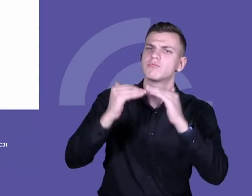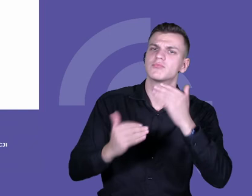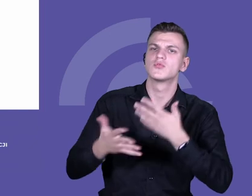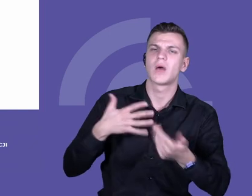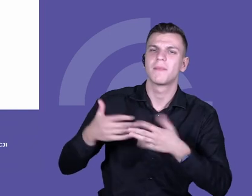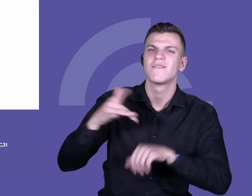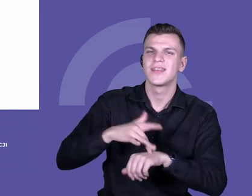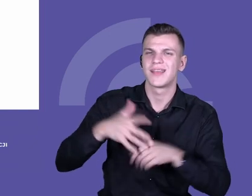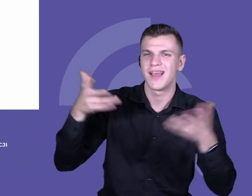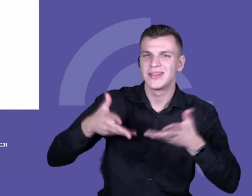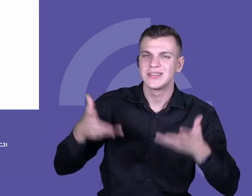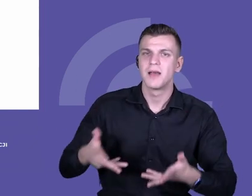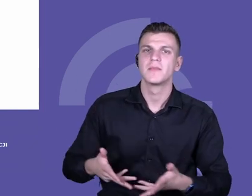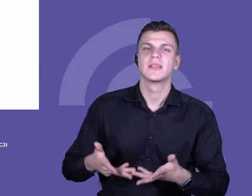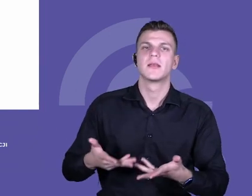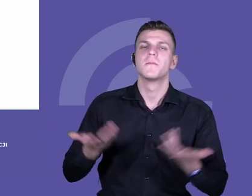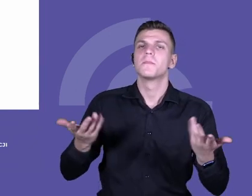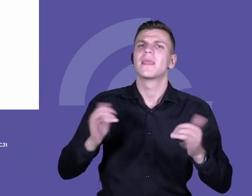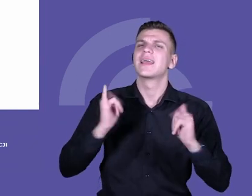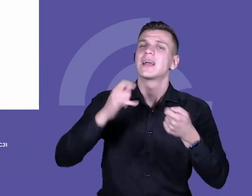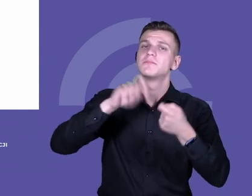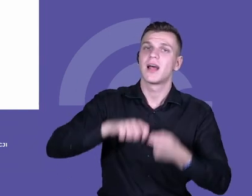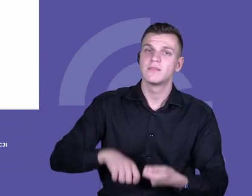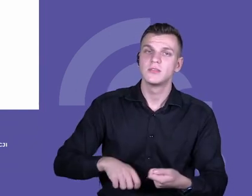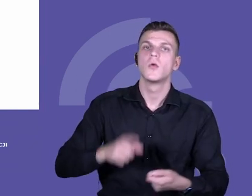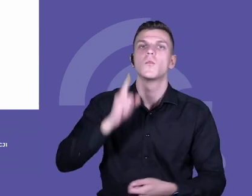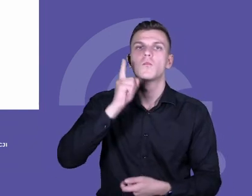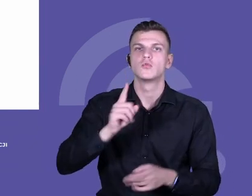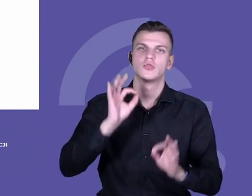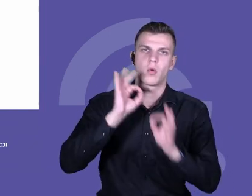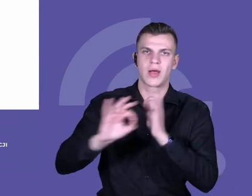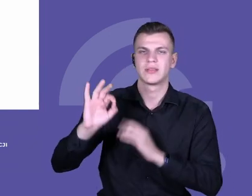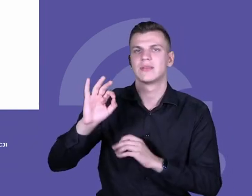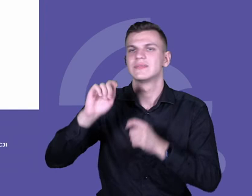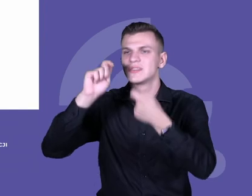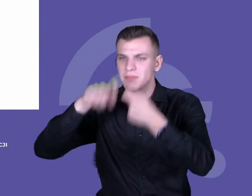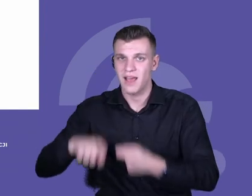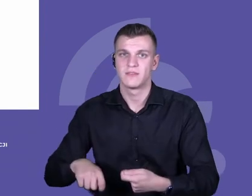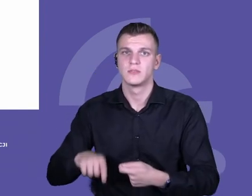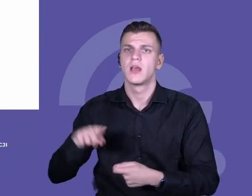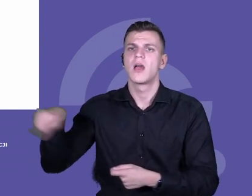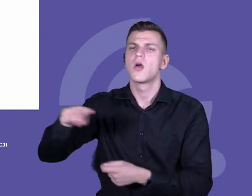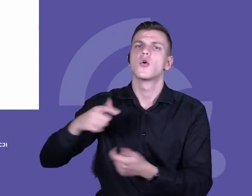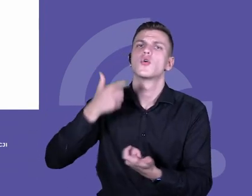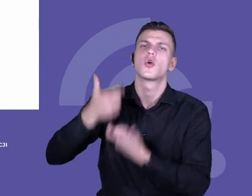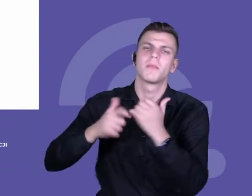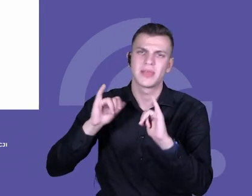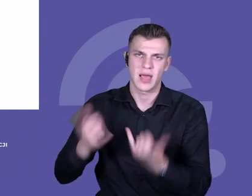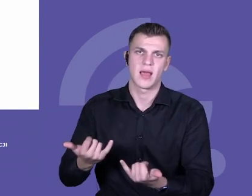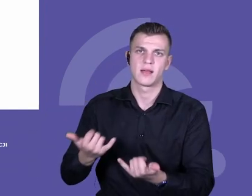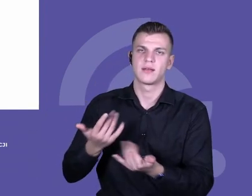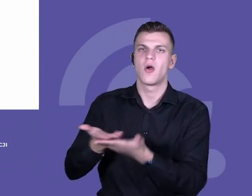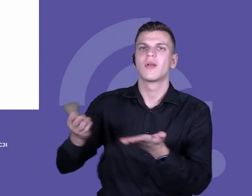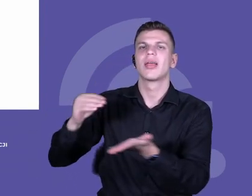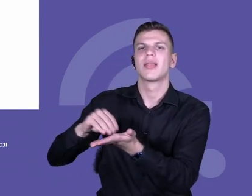Jedyny sposób, jak możemy to określić, to jest poprzez bliższe spojrzenie i zbadanie praktyk, do głębsze zbadanie